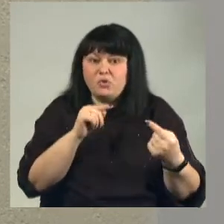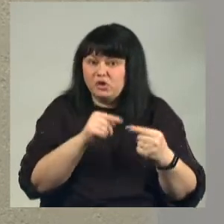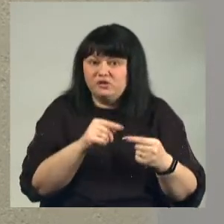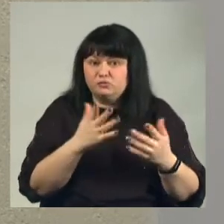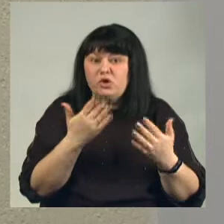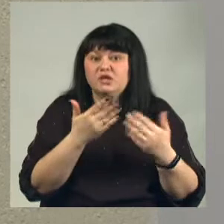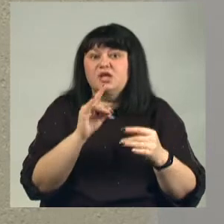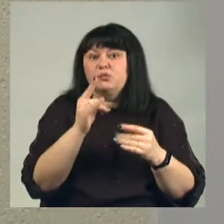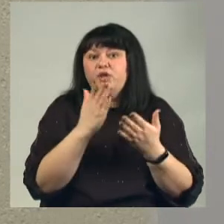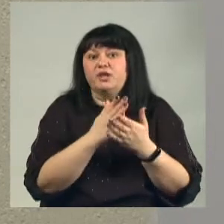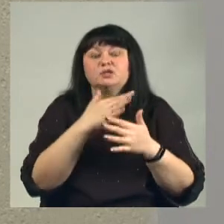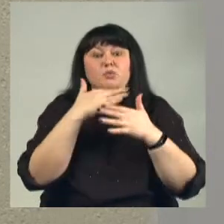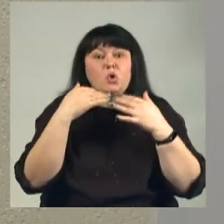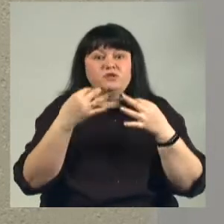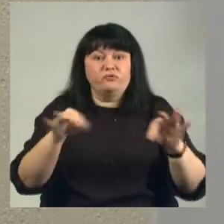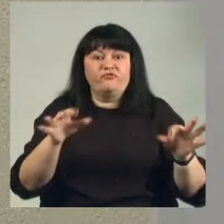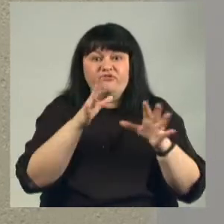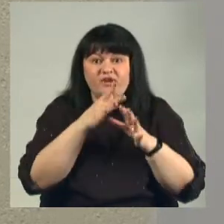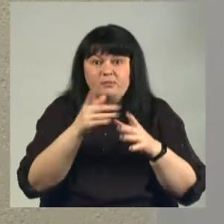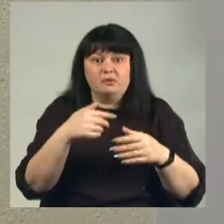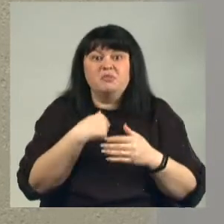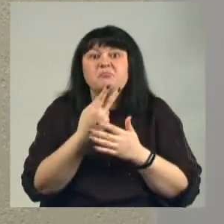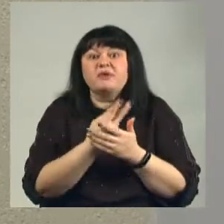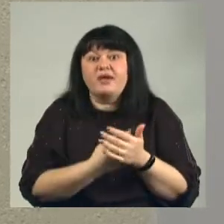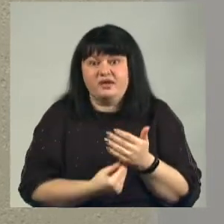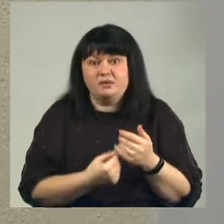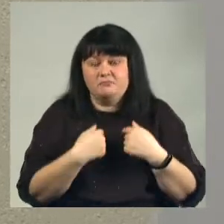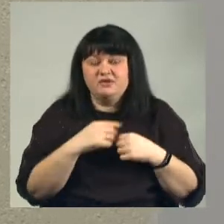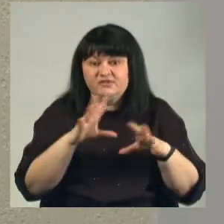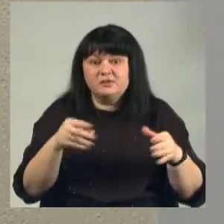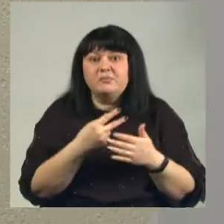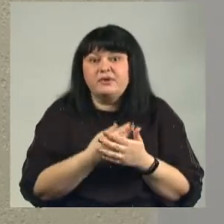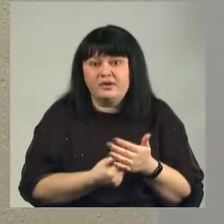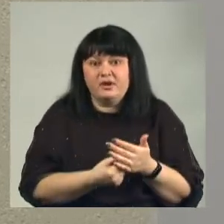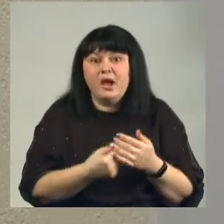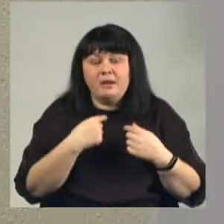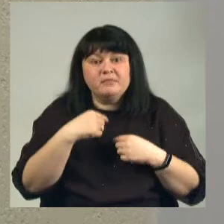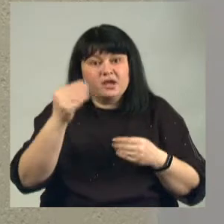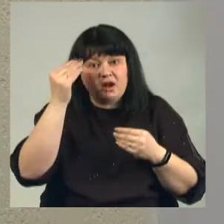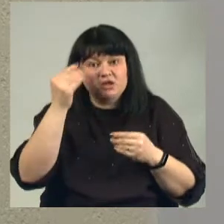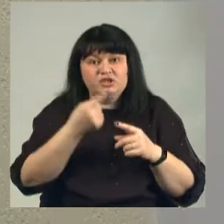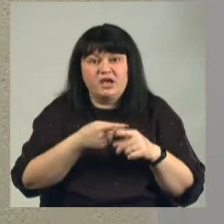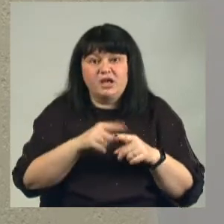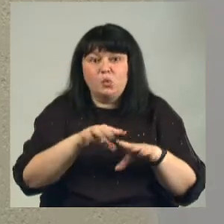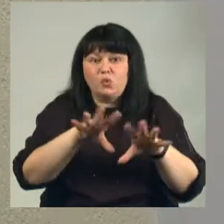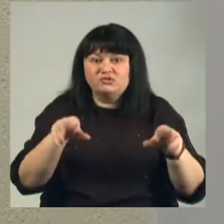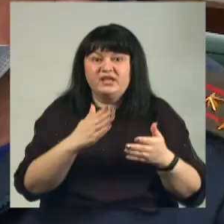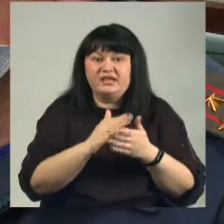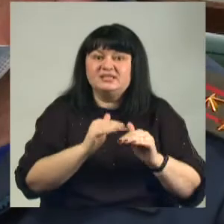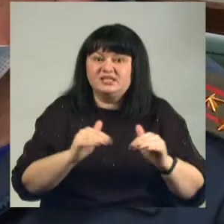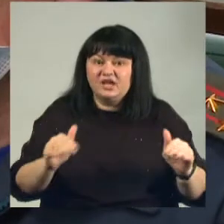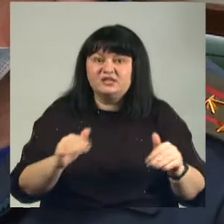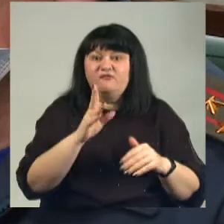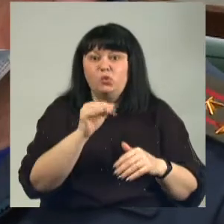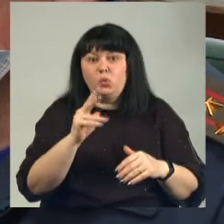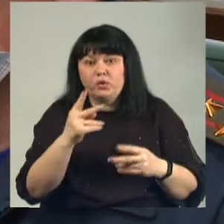свободное время, мы проигрываем сразу. Мы просто проигрываем. Мне кажется, у всех есть дети, внуки, все это видят.